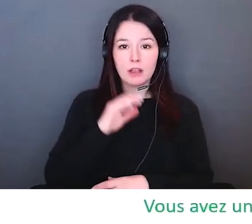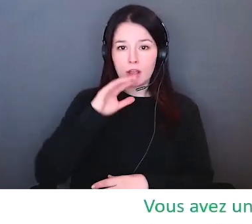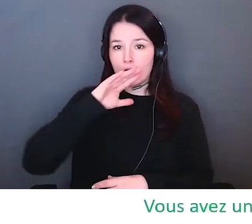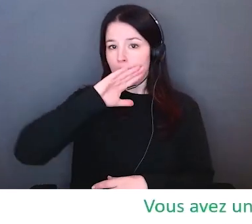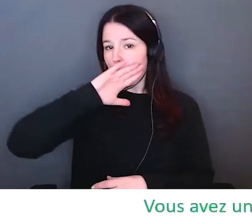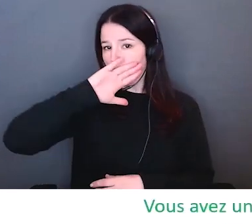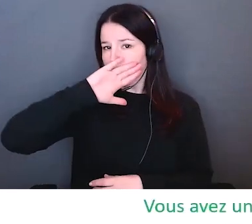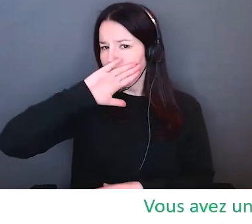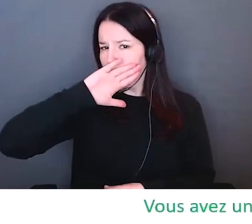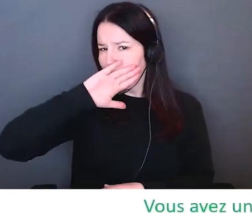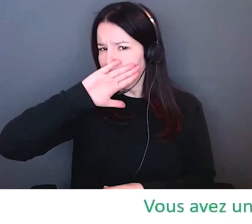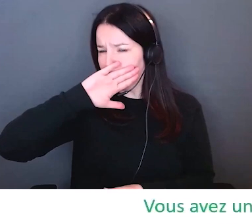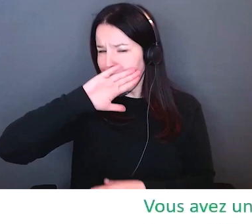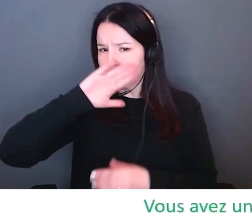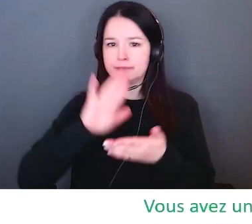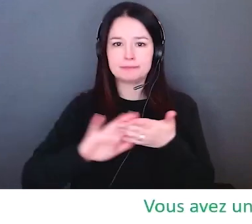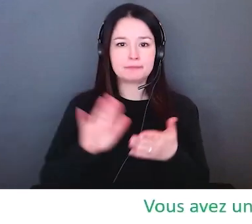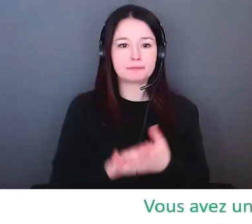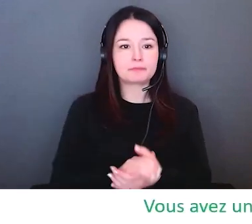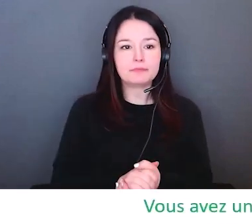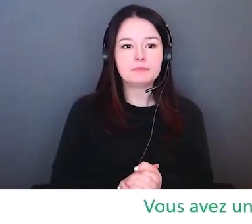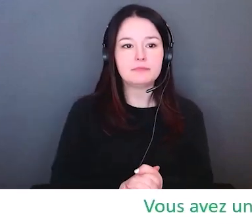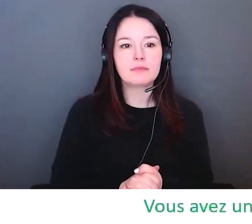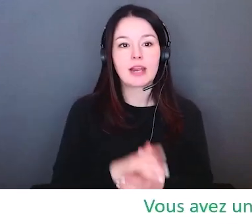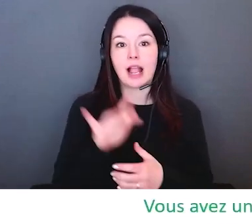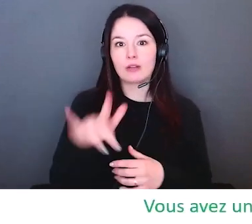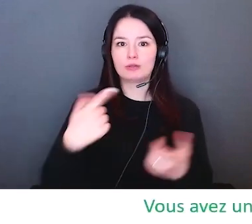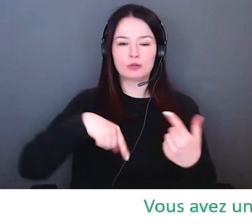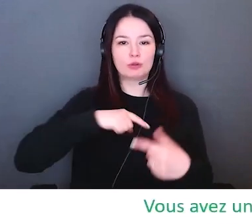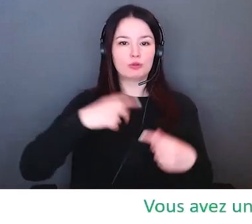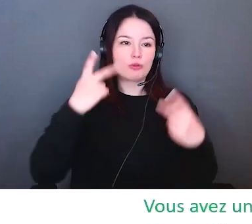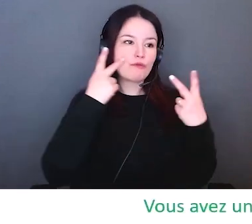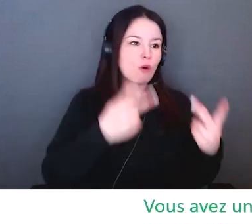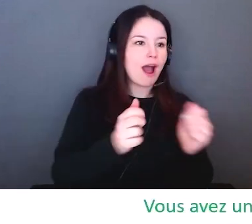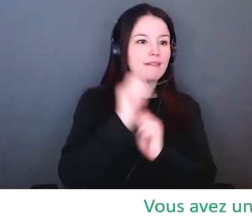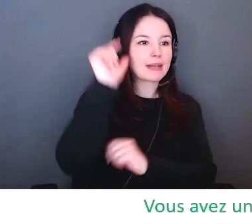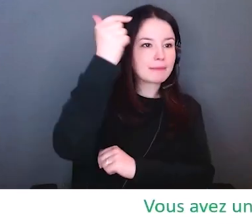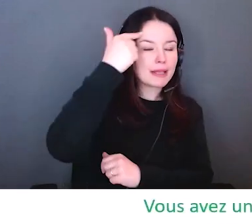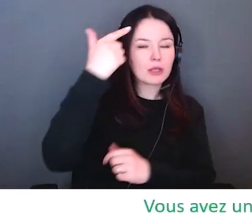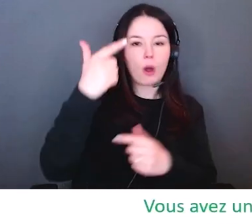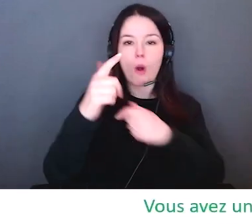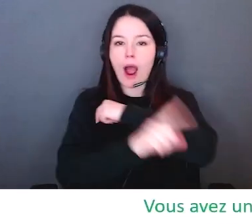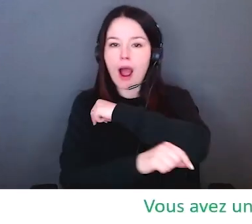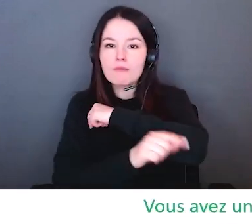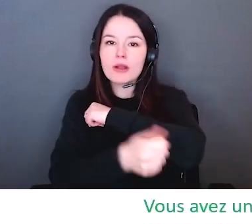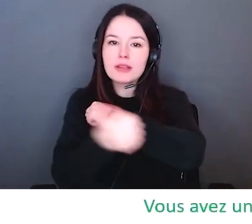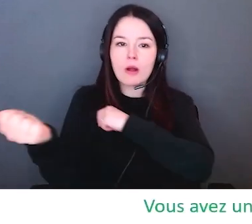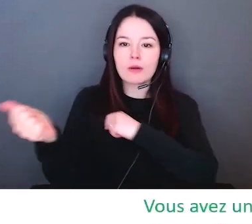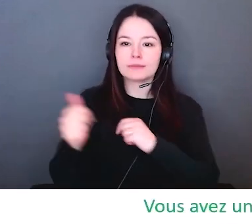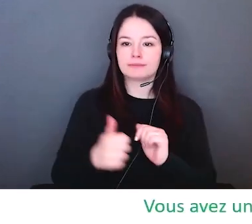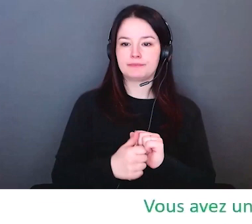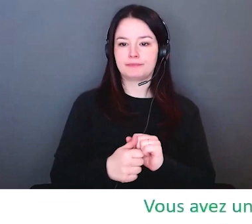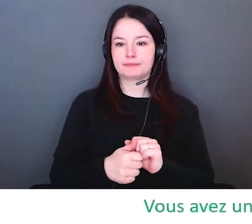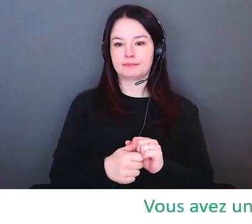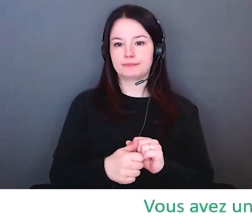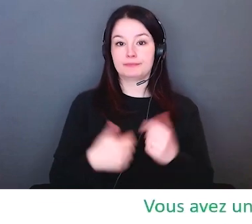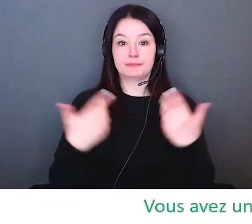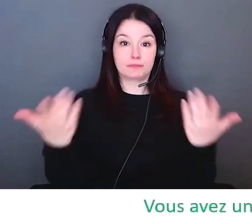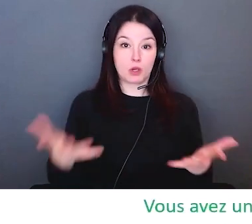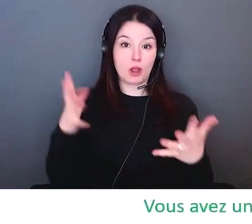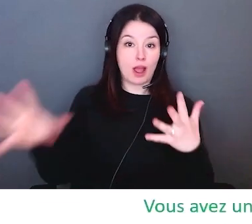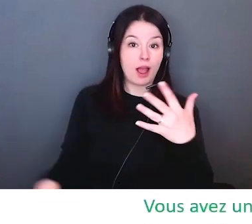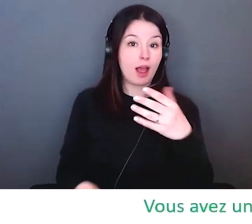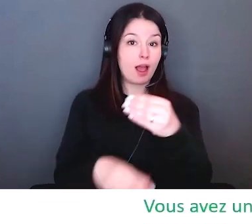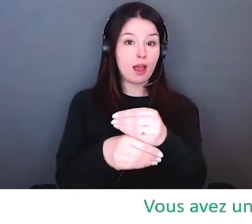comment ces arrangements complexes des avantages et des désavantages aboutissent en